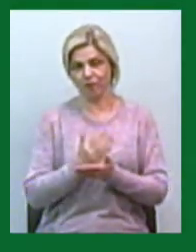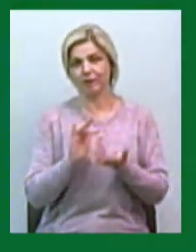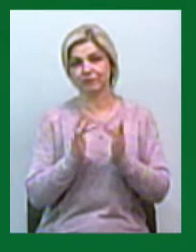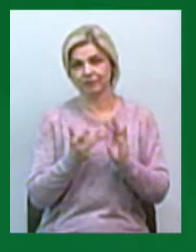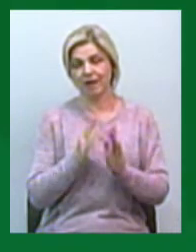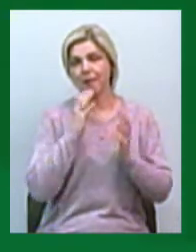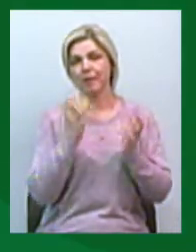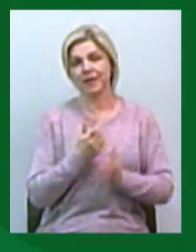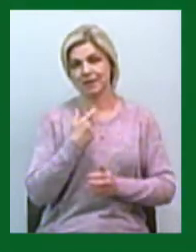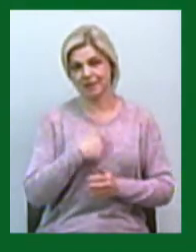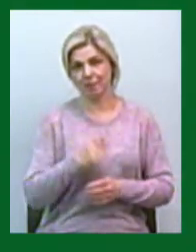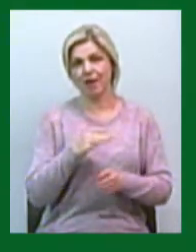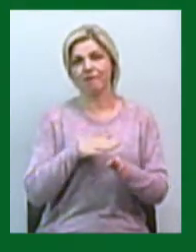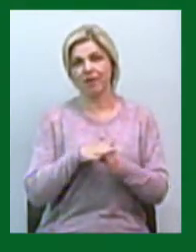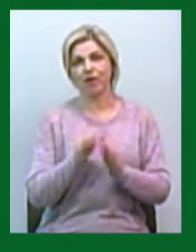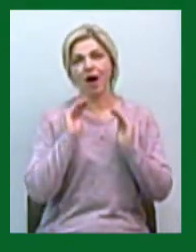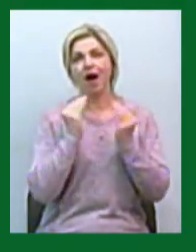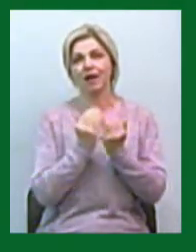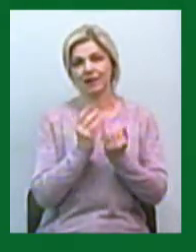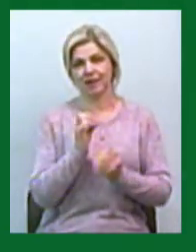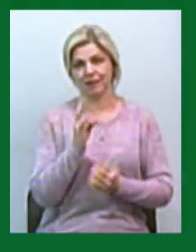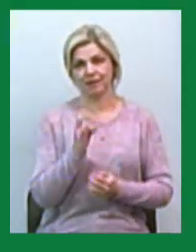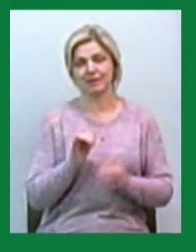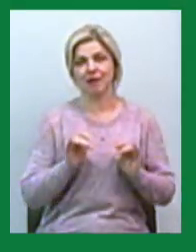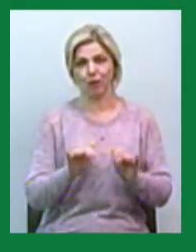бережіть себе та дотримуйтесь карантинних заходів.